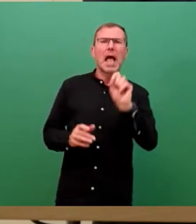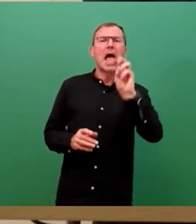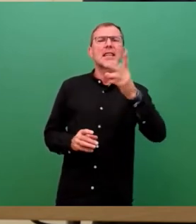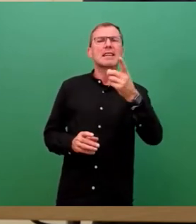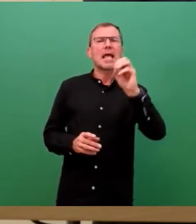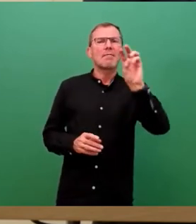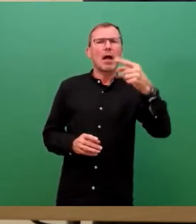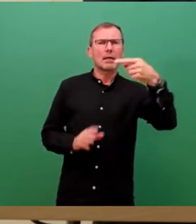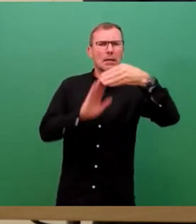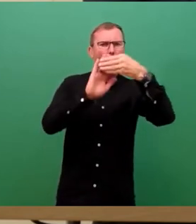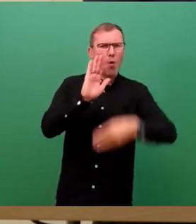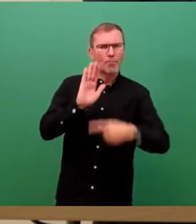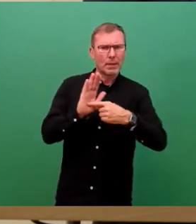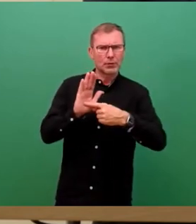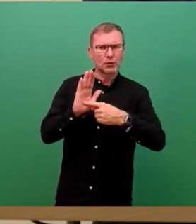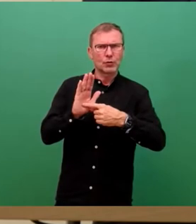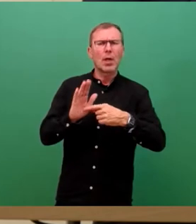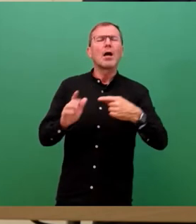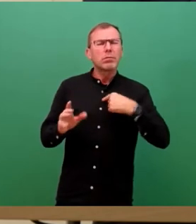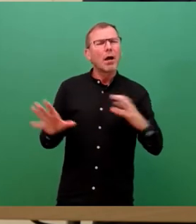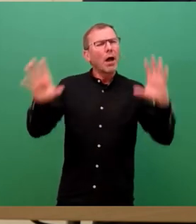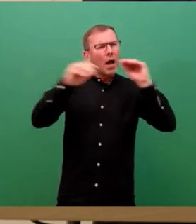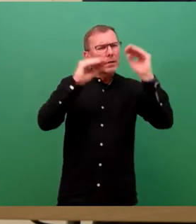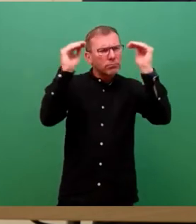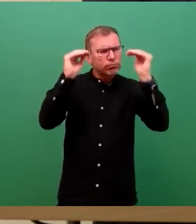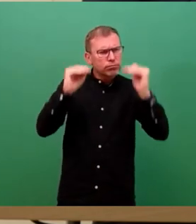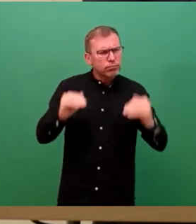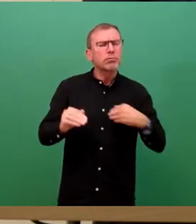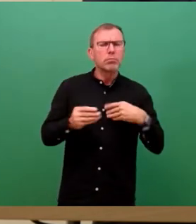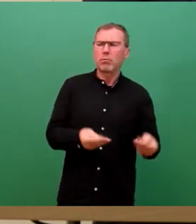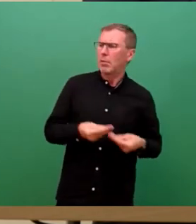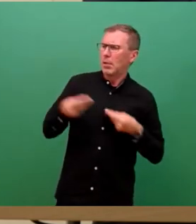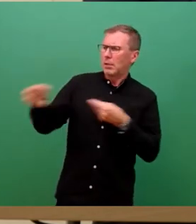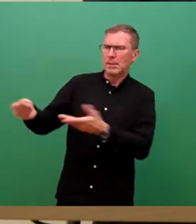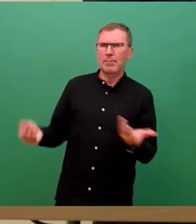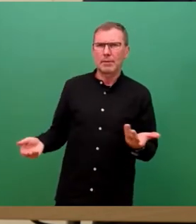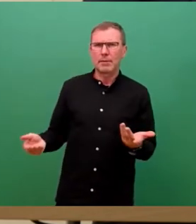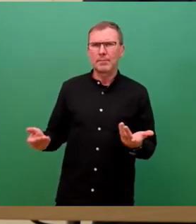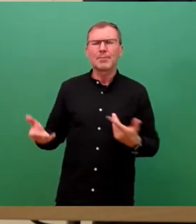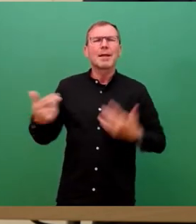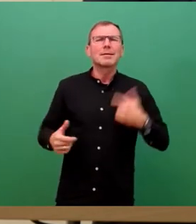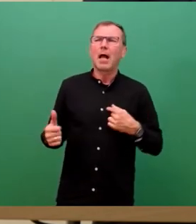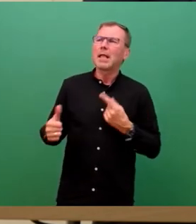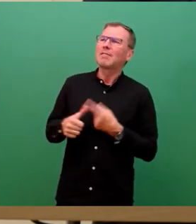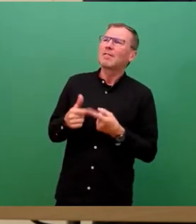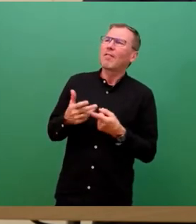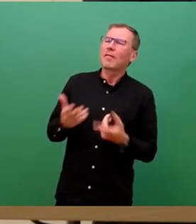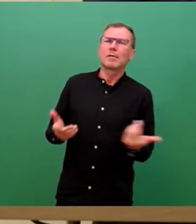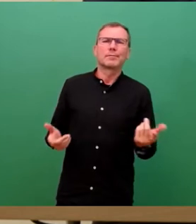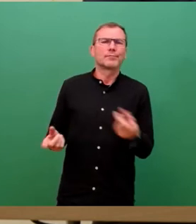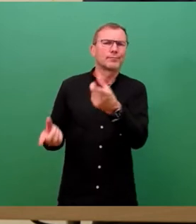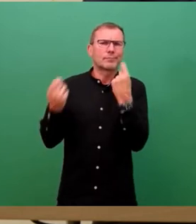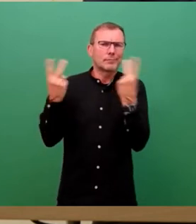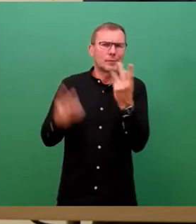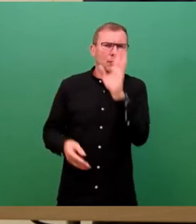veröffentlicht. Ich würde es Ihnen trotzdem zusammengestellt alles mal rübergeben, weil jetzt mal die Zahlen hier runterrasseln, macht jetzt, glaube ich, nicht so viel sind,